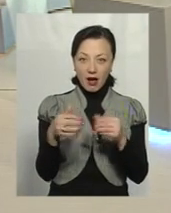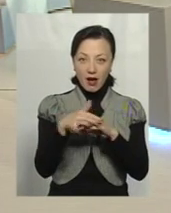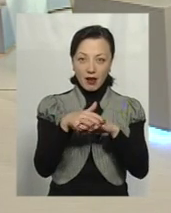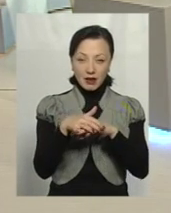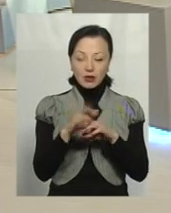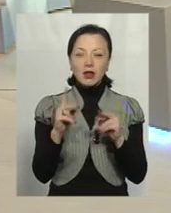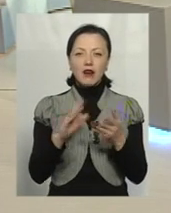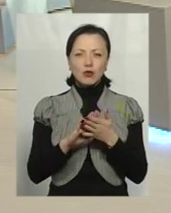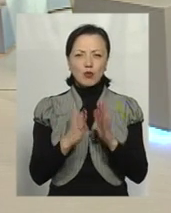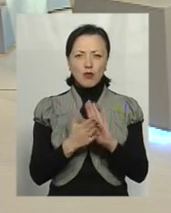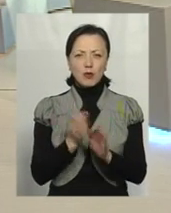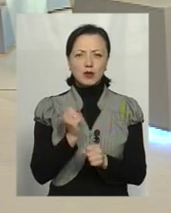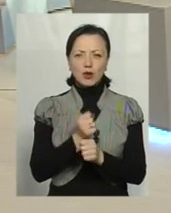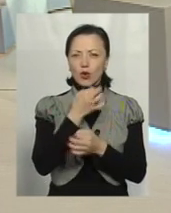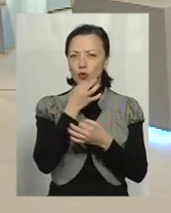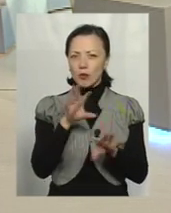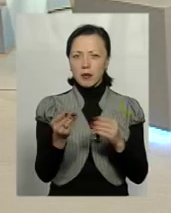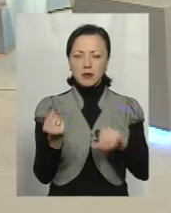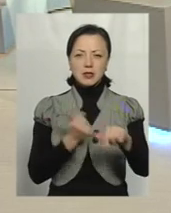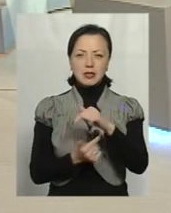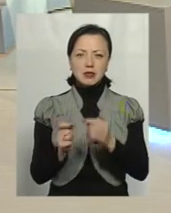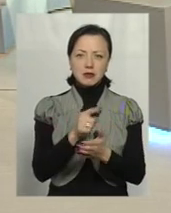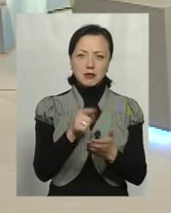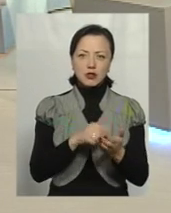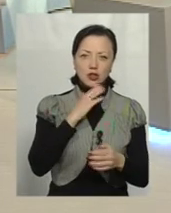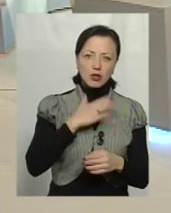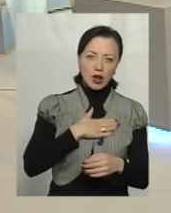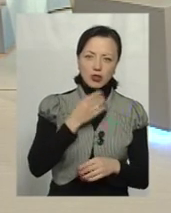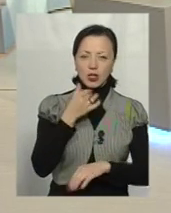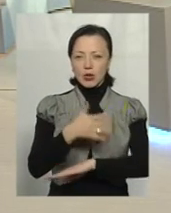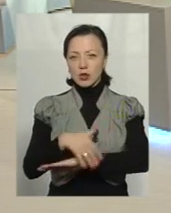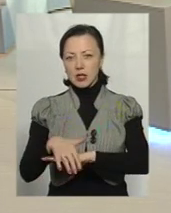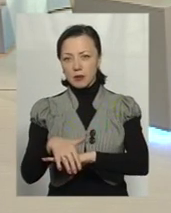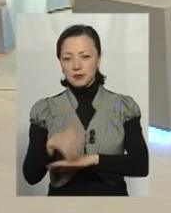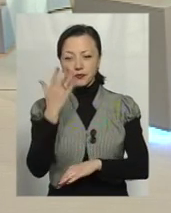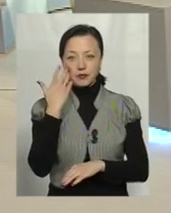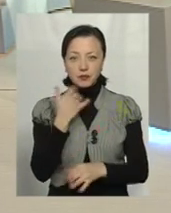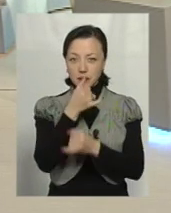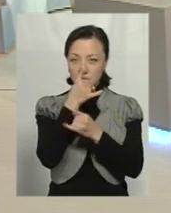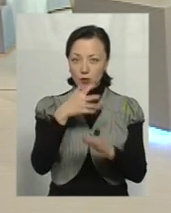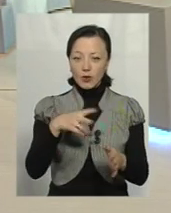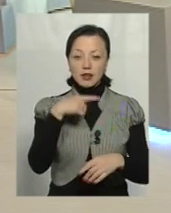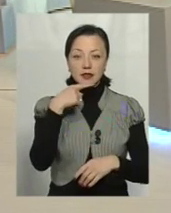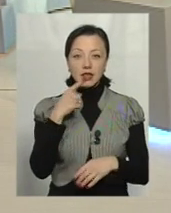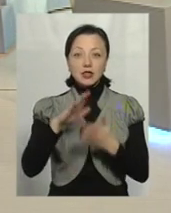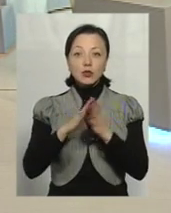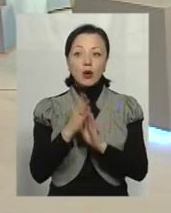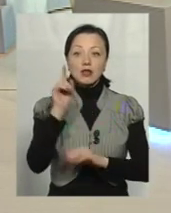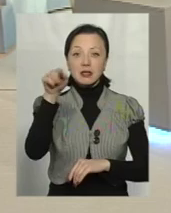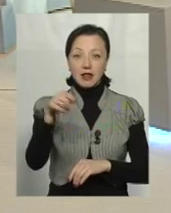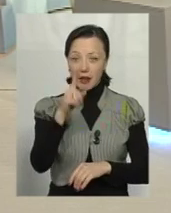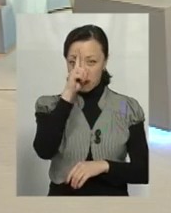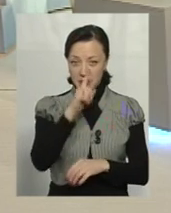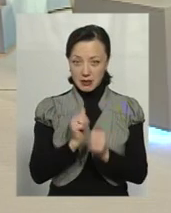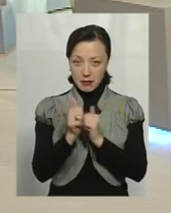таких умовах має працювати любий бізнесмен, чи наш, чи іноземний, коли він не може спрогнозувати ситуацію на місяць у